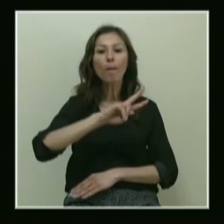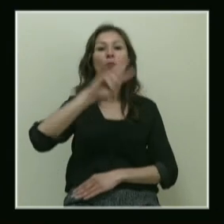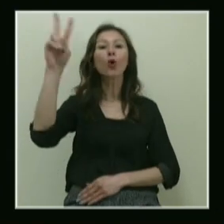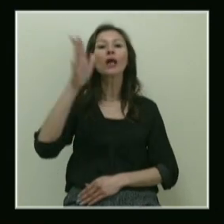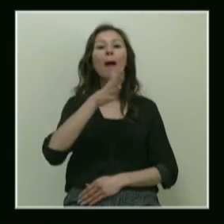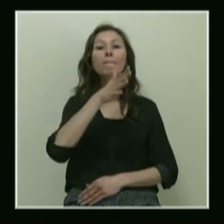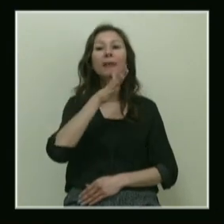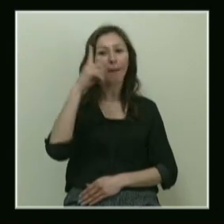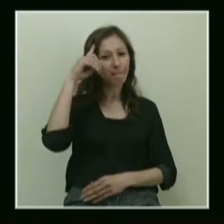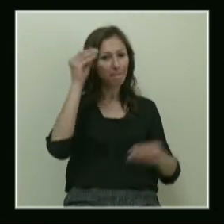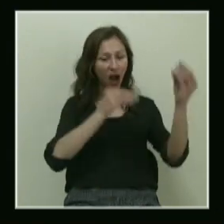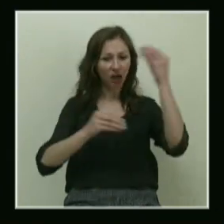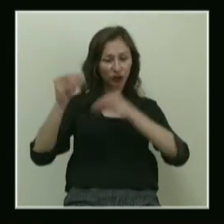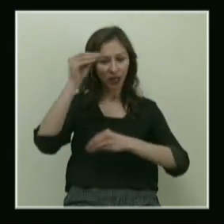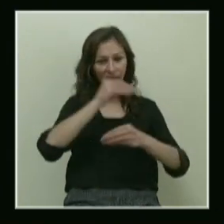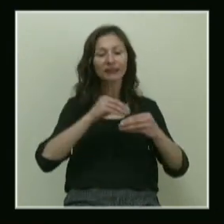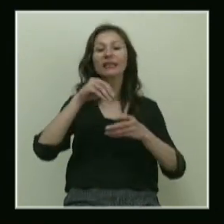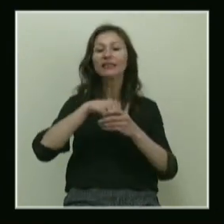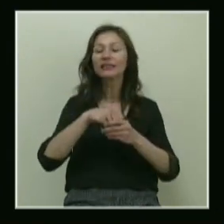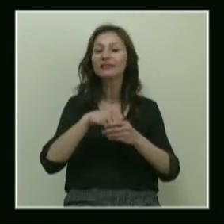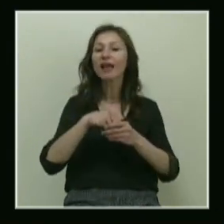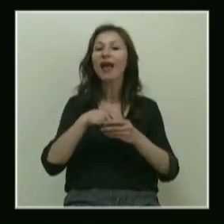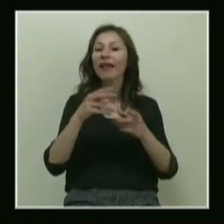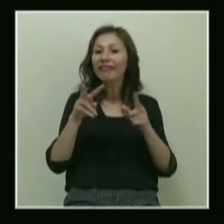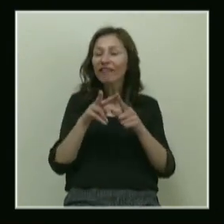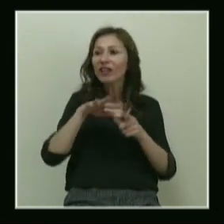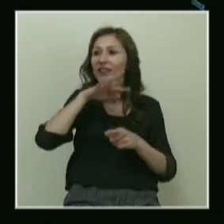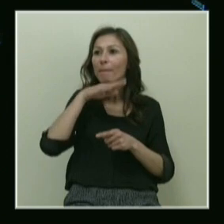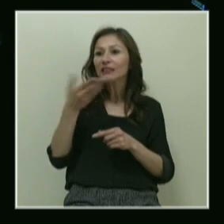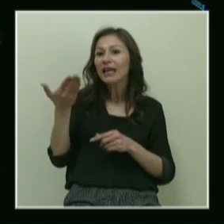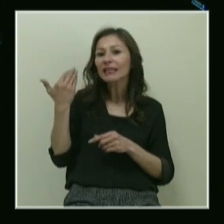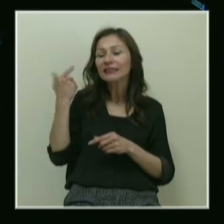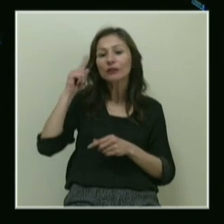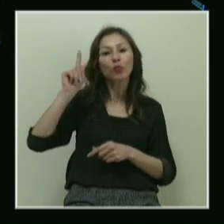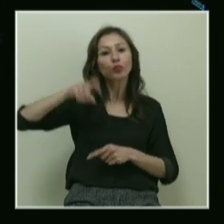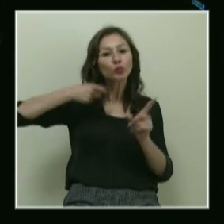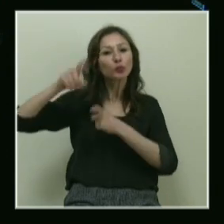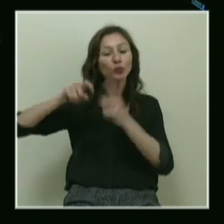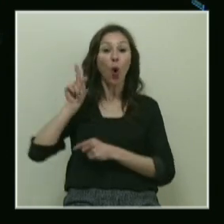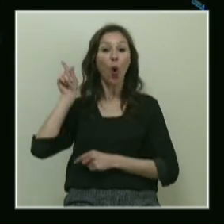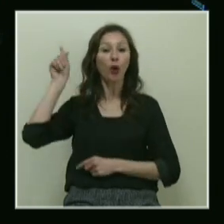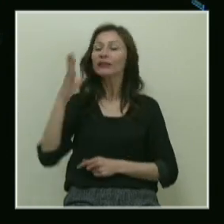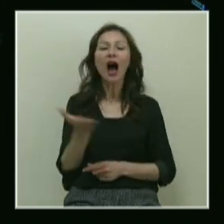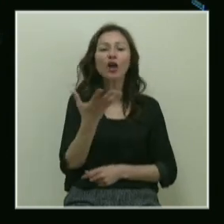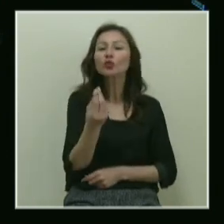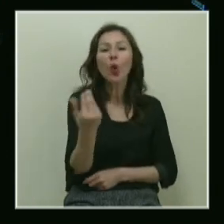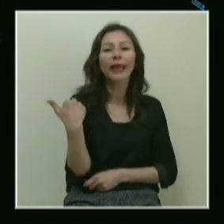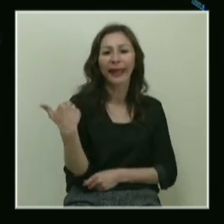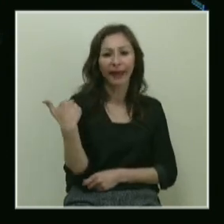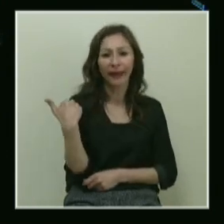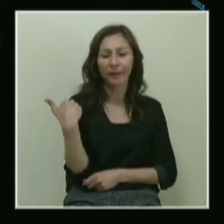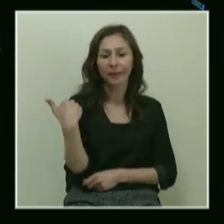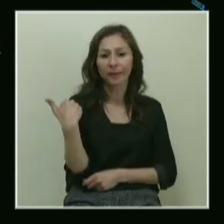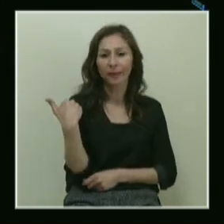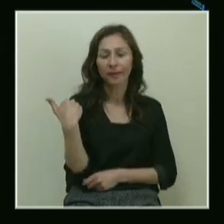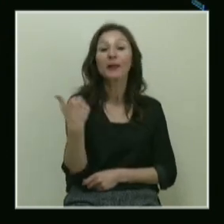macerası. Keplerler, Galileeler, Newtonlarla başlamıştır. Daha çok yeni, çok yeni.